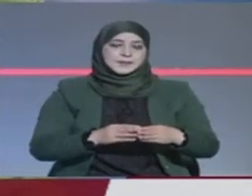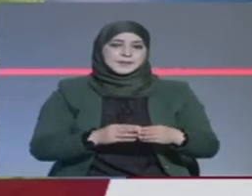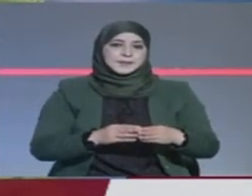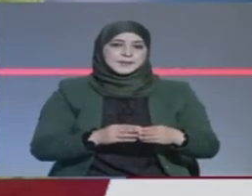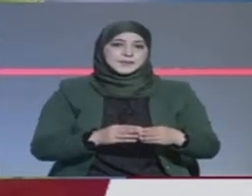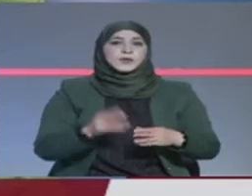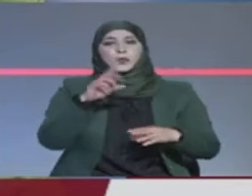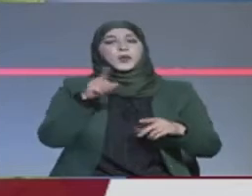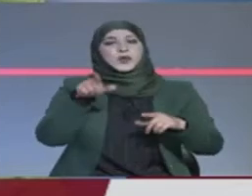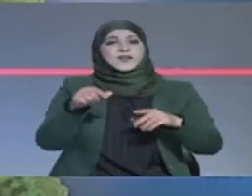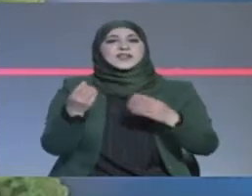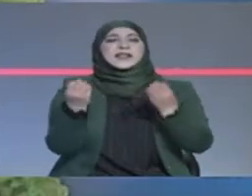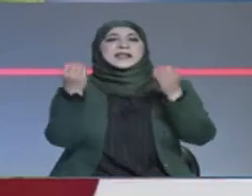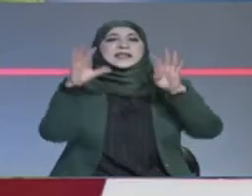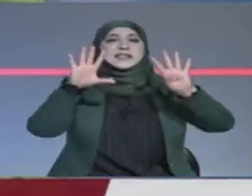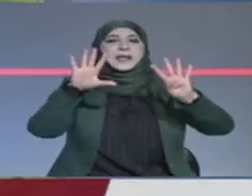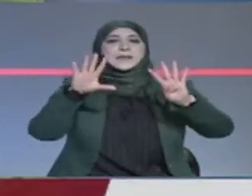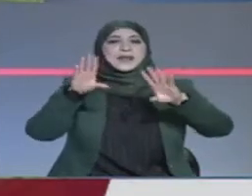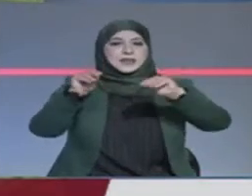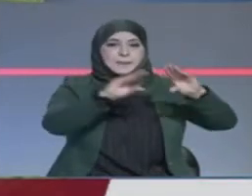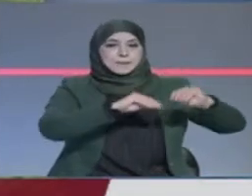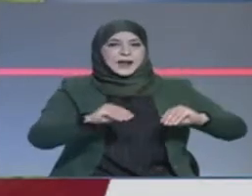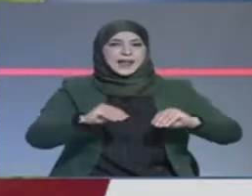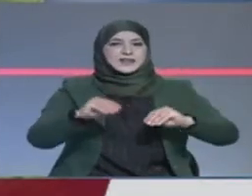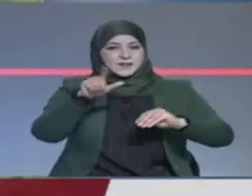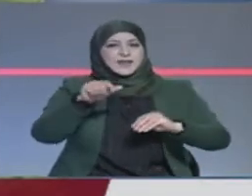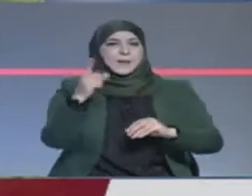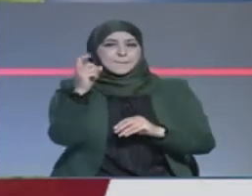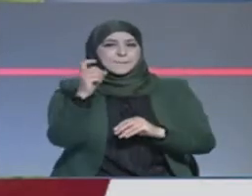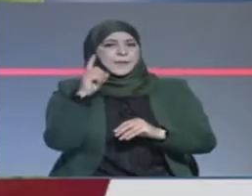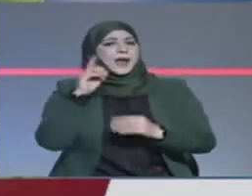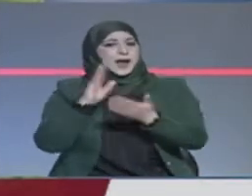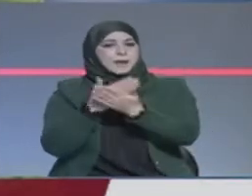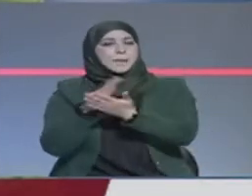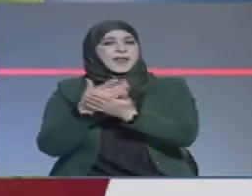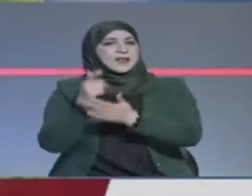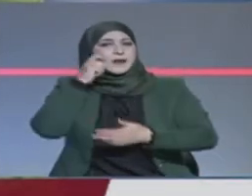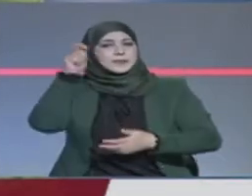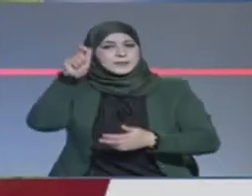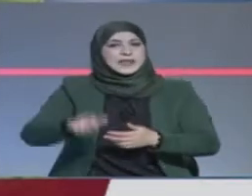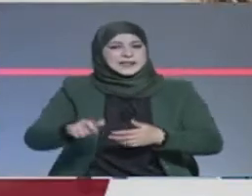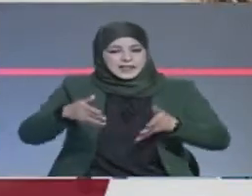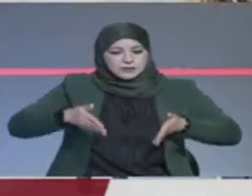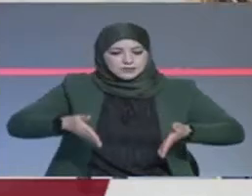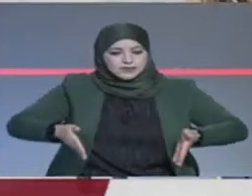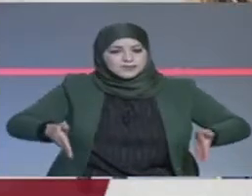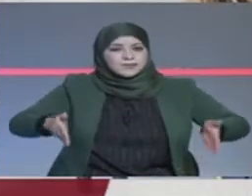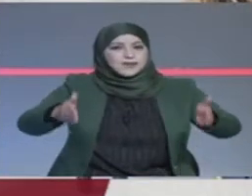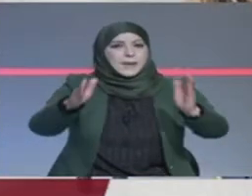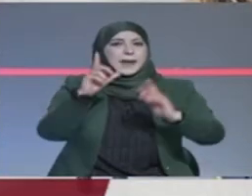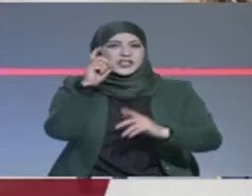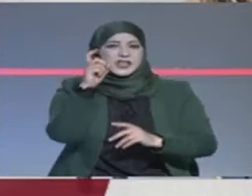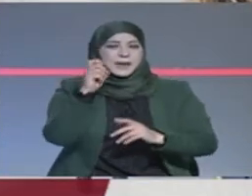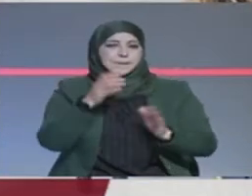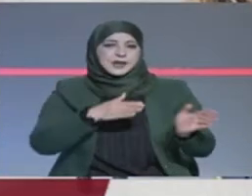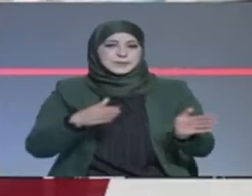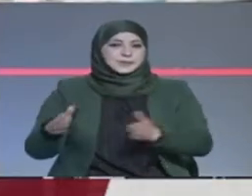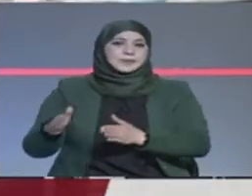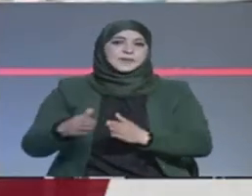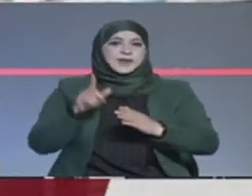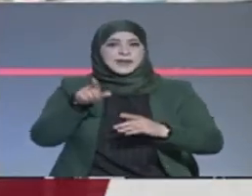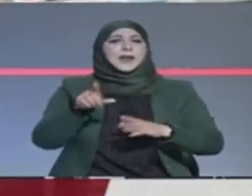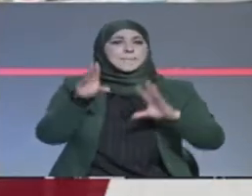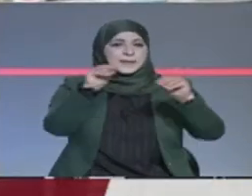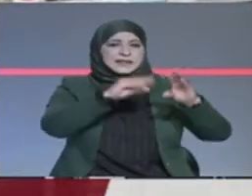900 منطقة رطبة استناعية كما لبغاجة ستغير في الأثناء ينتظروا أن تحظى مناطق